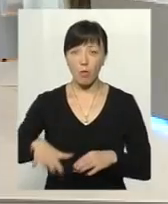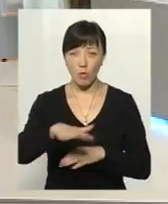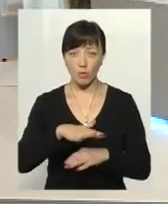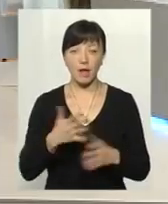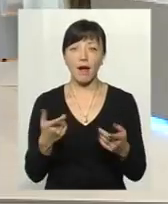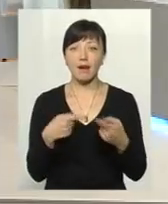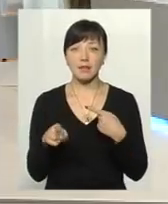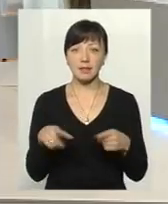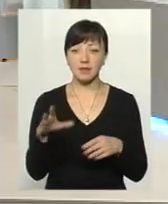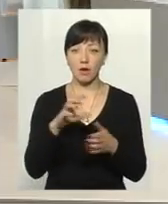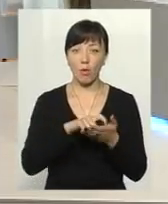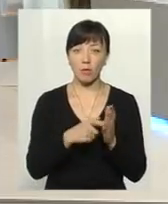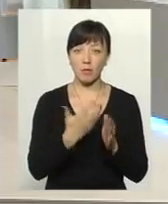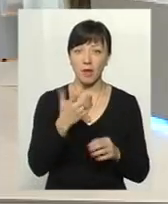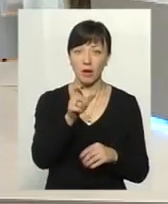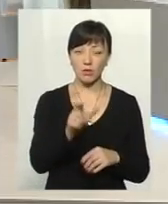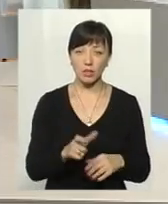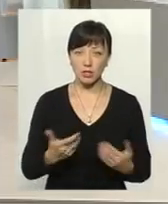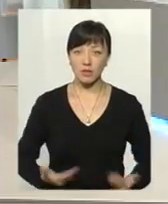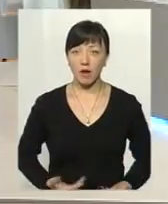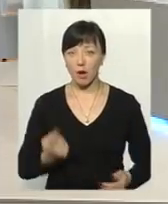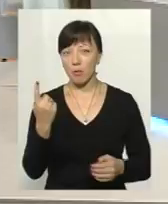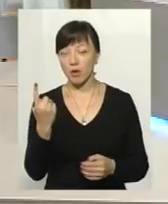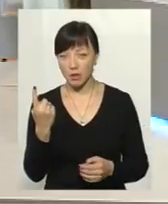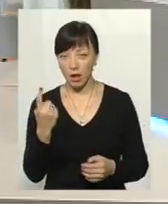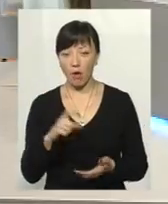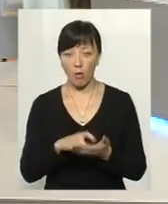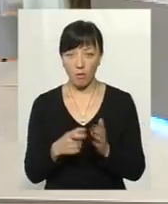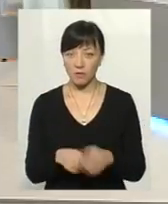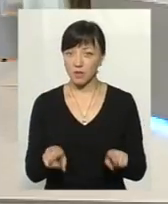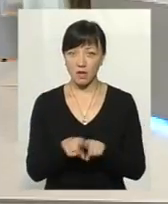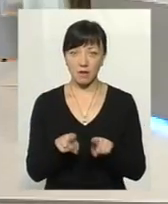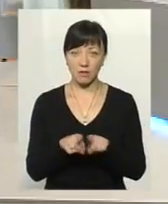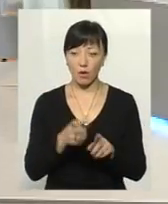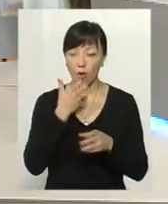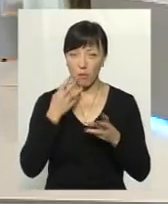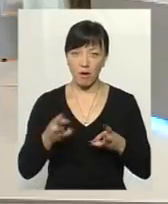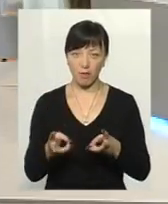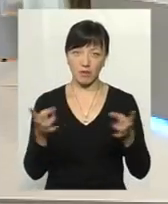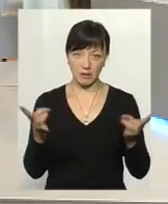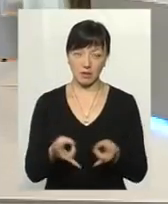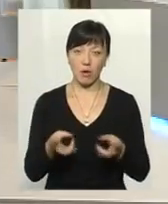що всі в комнаті 5 тут живе акоїдна. Це ж мені треба опалювати.